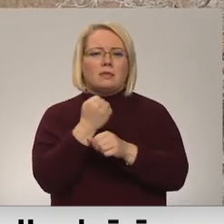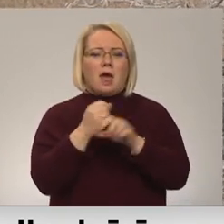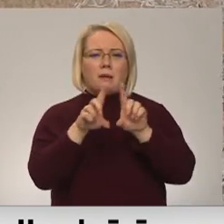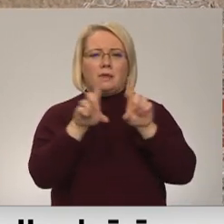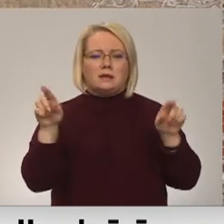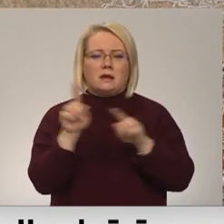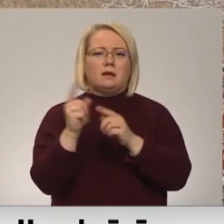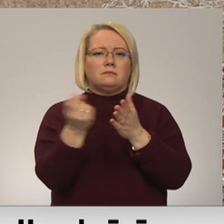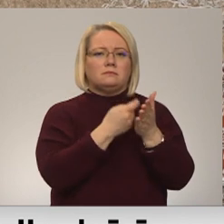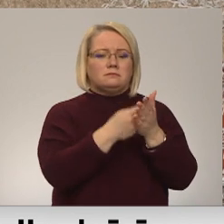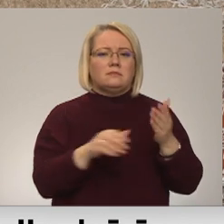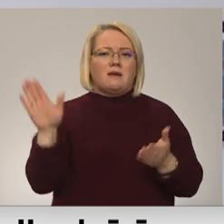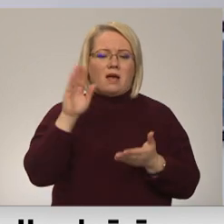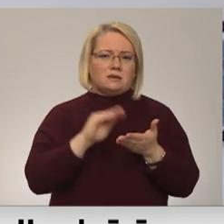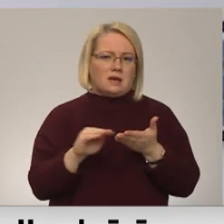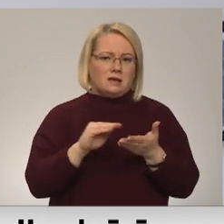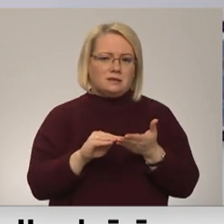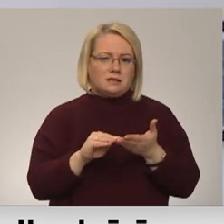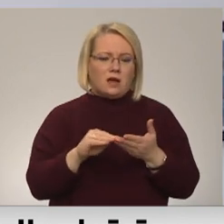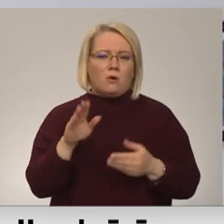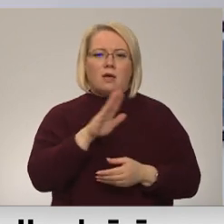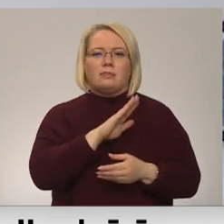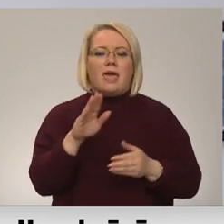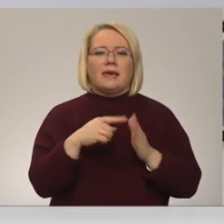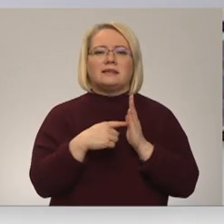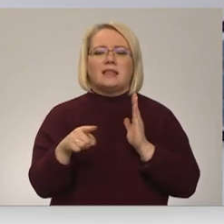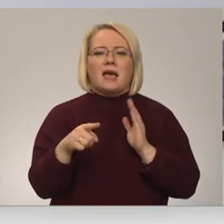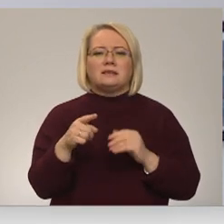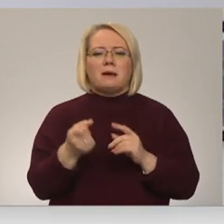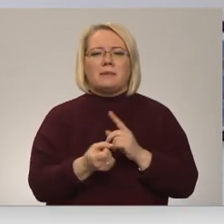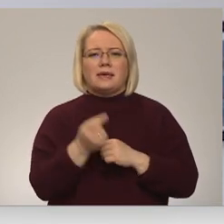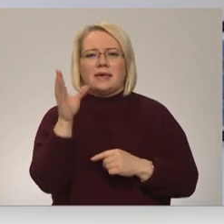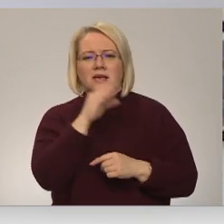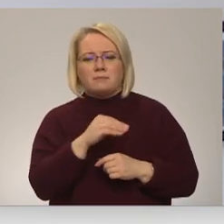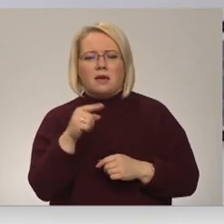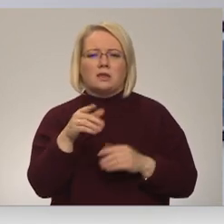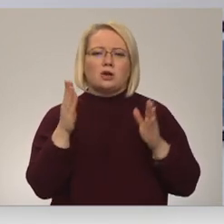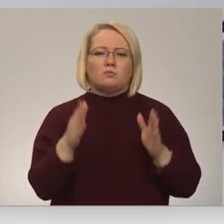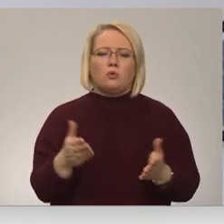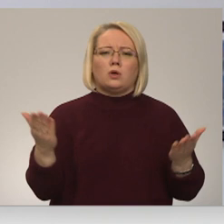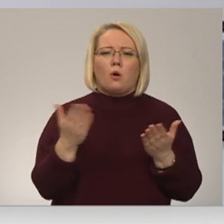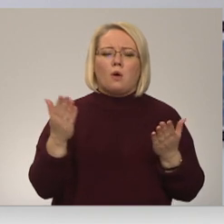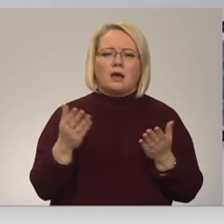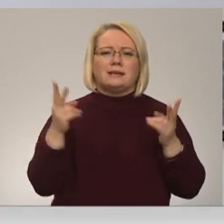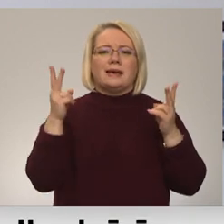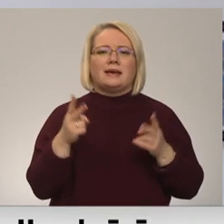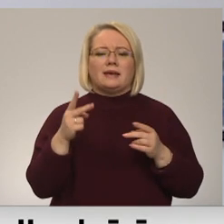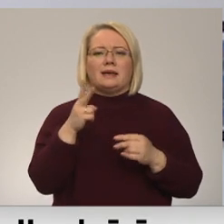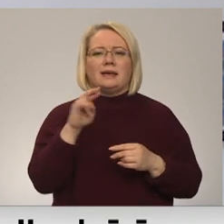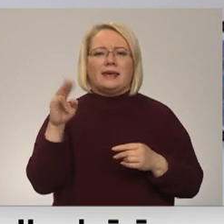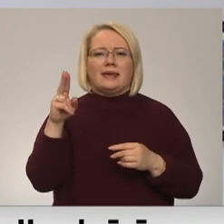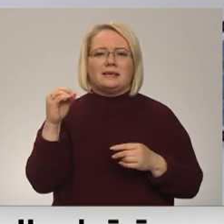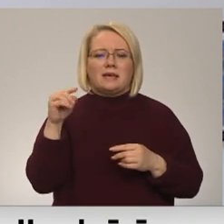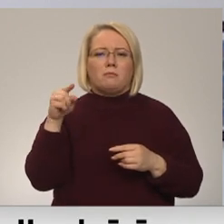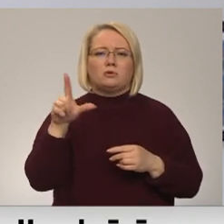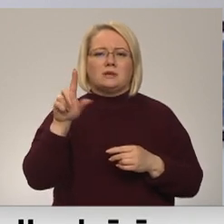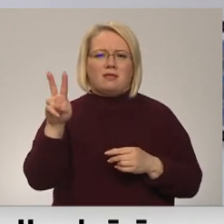Valsts kancelēja. Neizslēdzam iespēju, ka tas noteikti būtu tas kaut kas, vai tas ir nezinu krīze.lv, mājaslapa vai kā